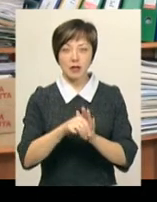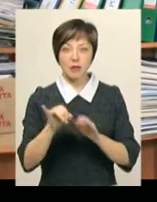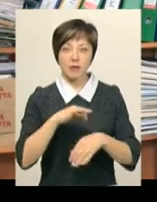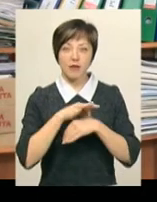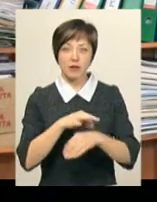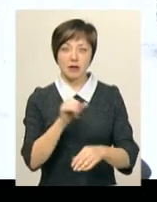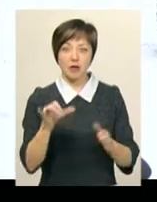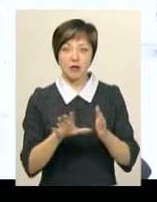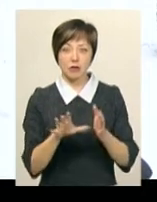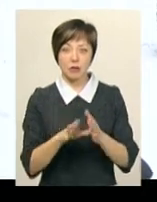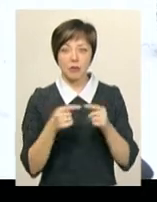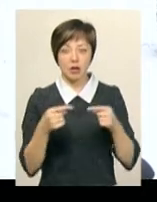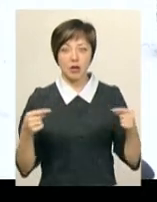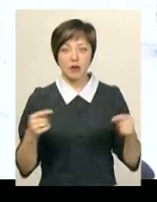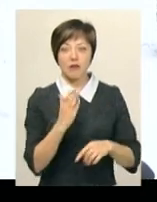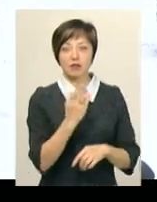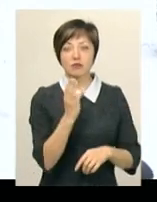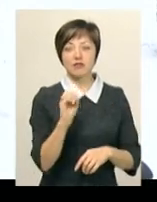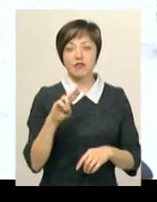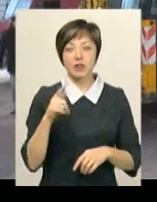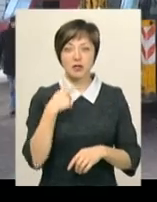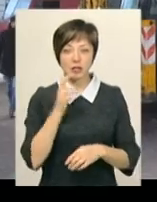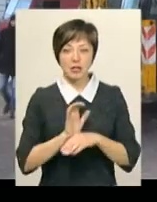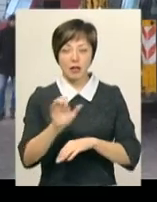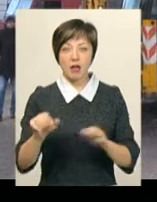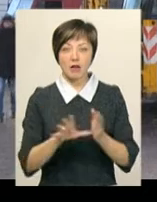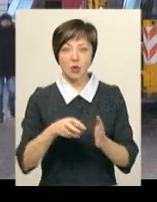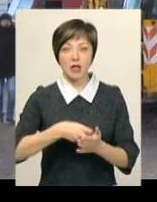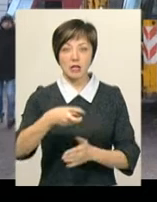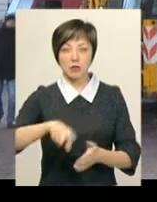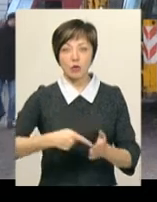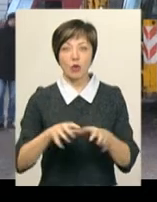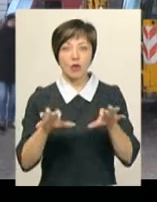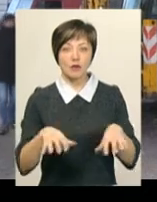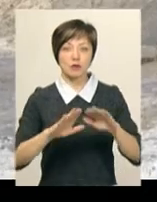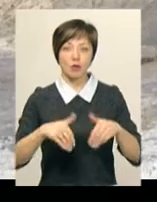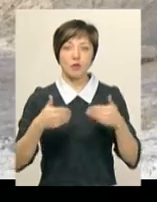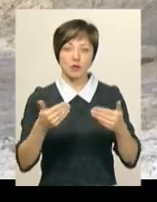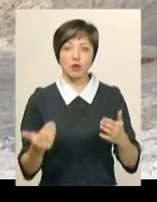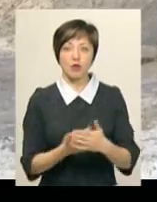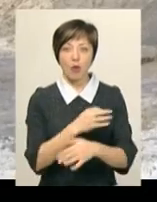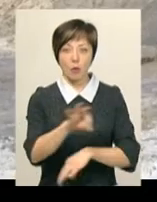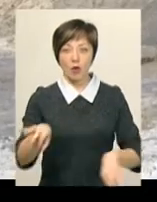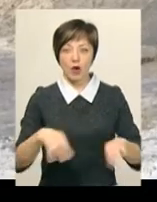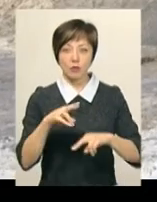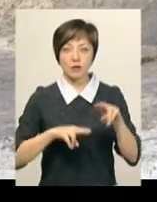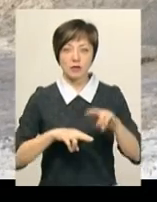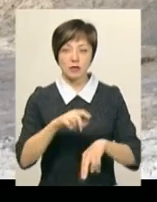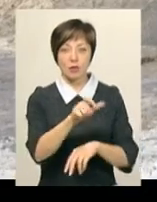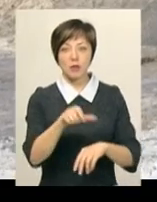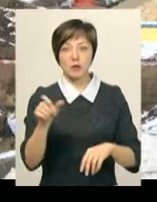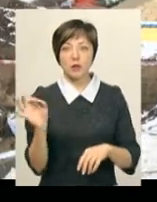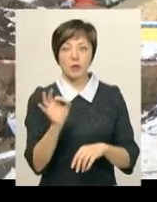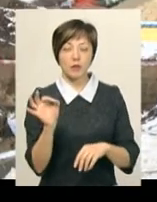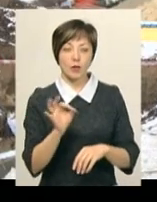проведення електромереж. Володимир Швець каже, надіслав електронного листа до міського голови з пропозицією нового проєкту будівництва громадської